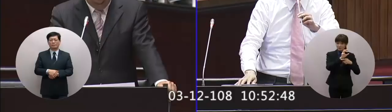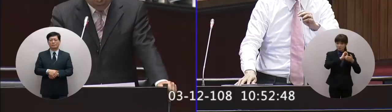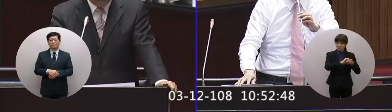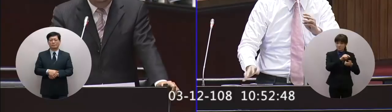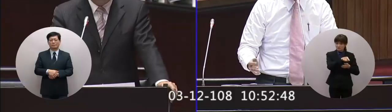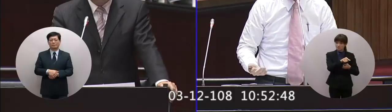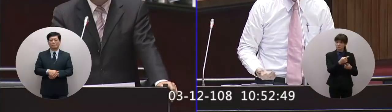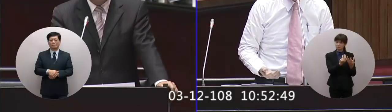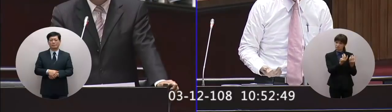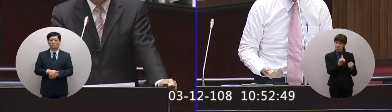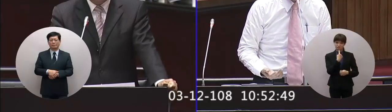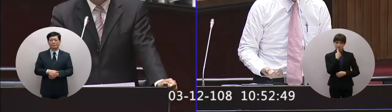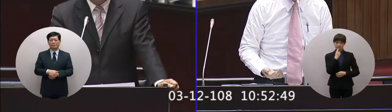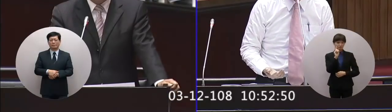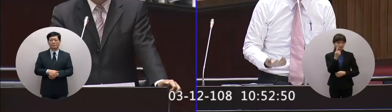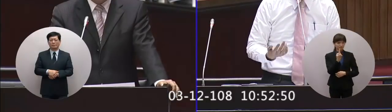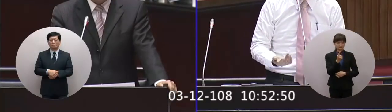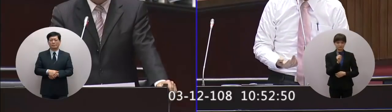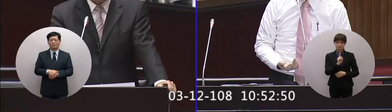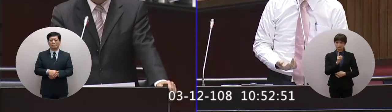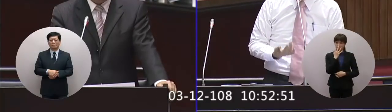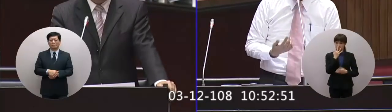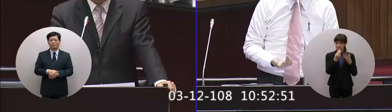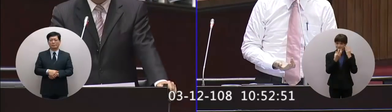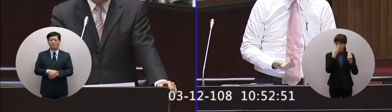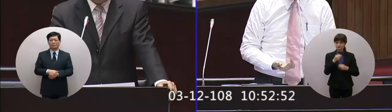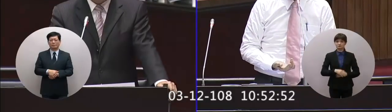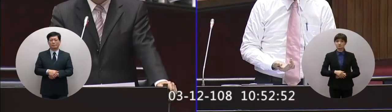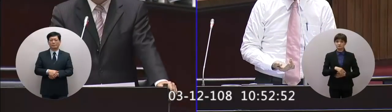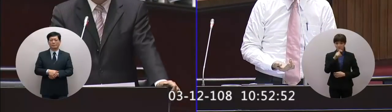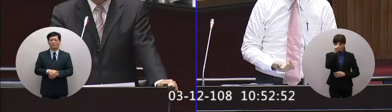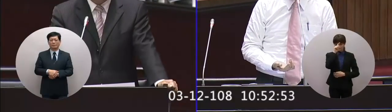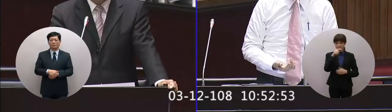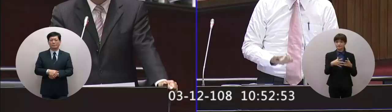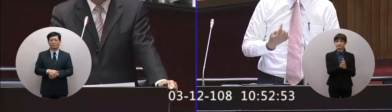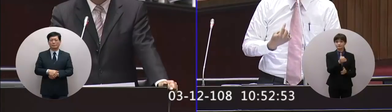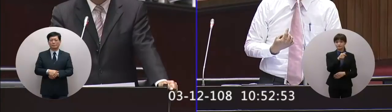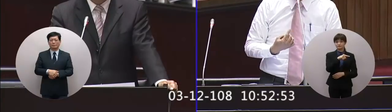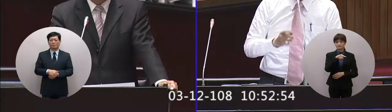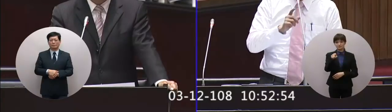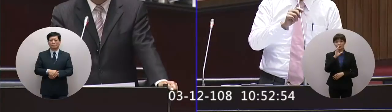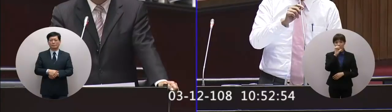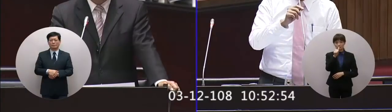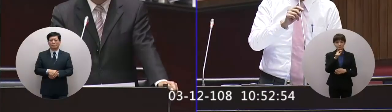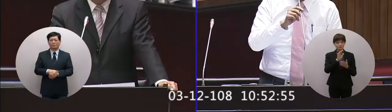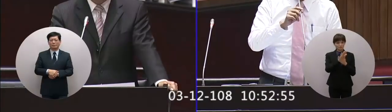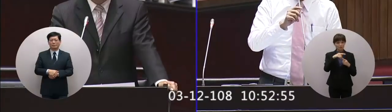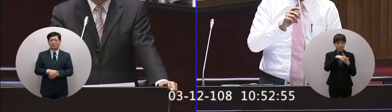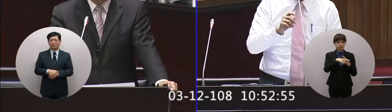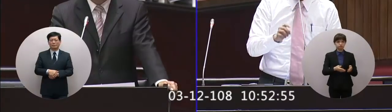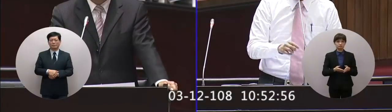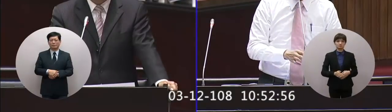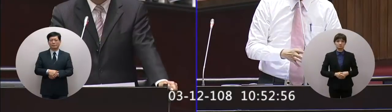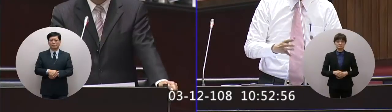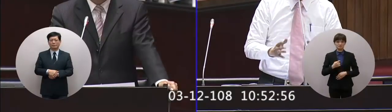覺得不知道是怎麼定的我希望部長你回去之後我覺得教育